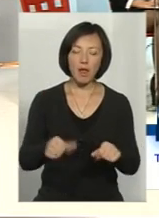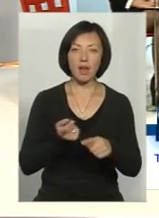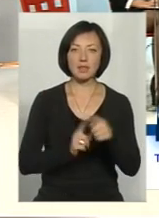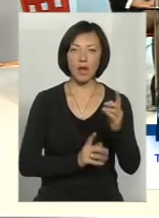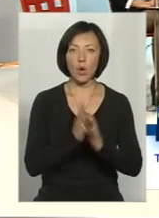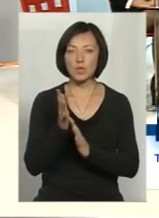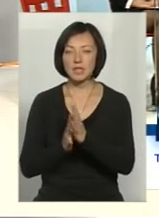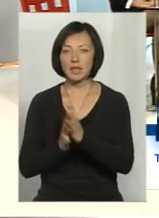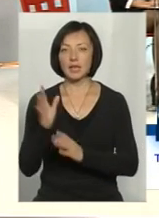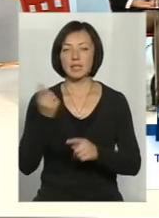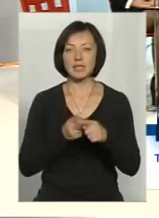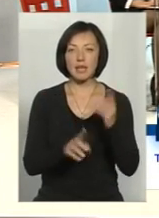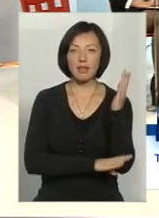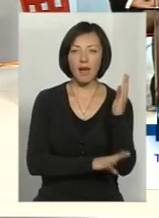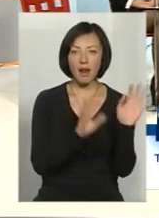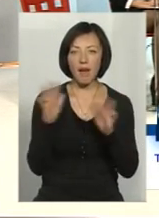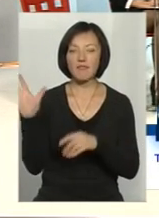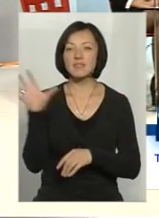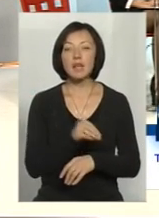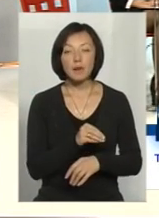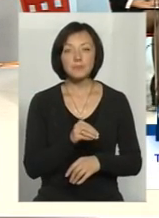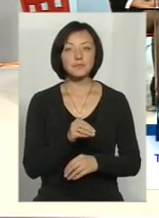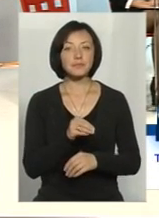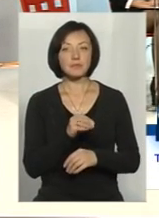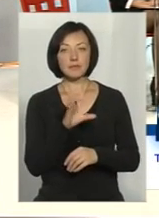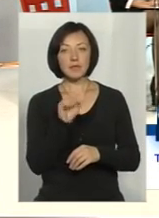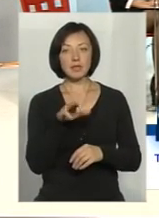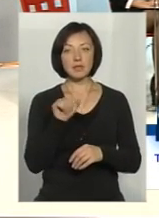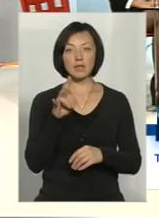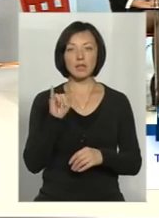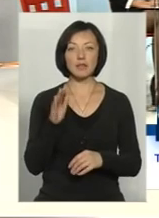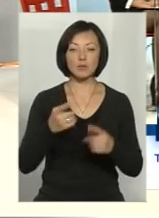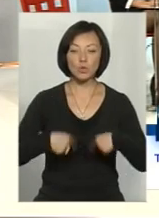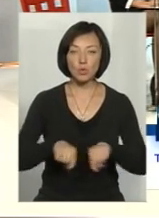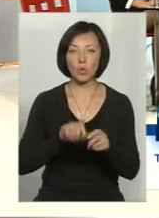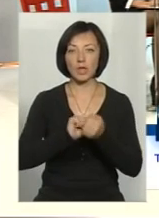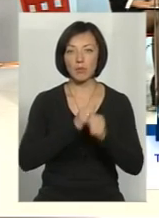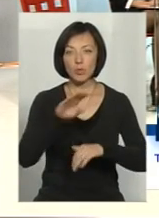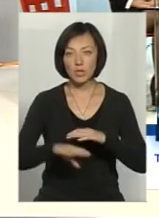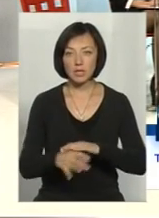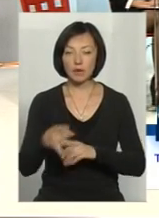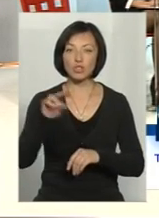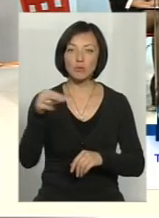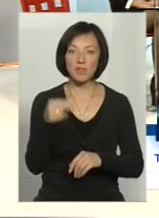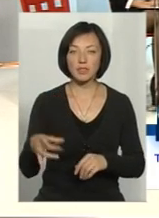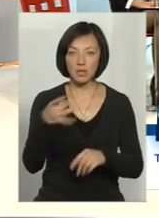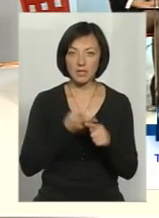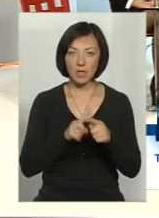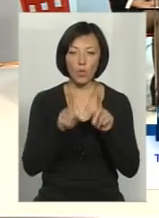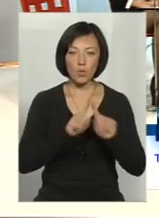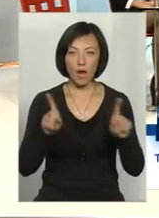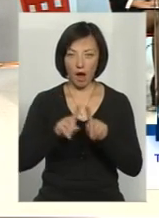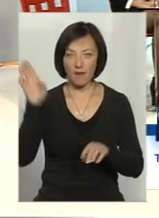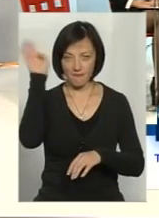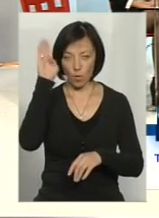рослини, це дерева, це все. А Сатанівська зона, Кам'янець-Подільський район, Чиморовецький район, це ще унікальні